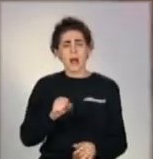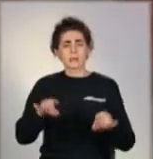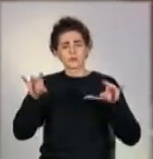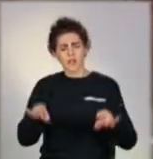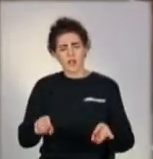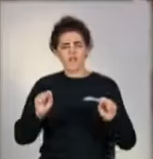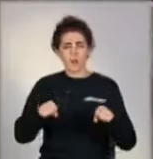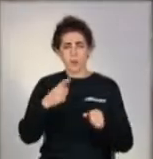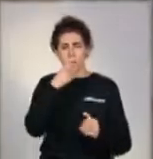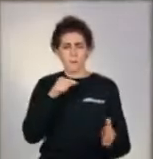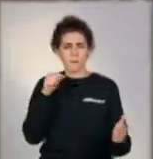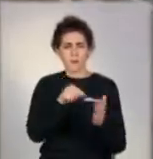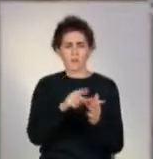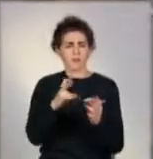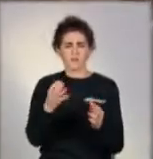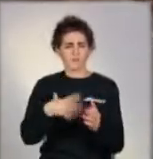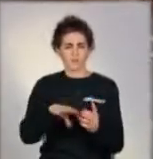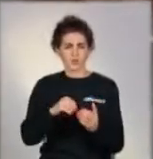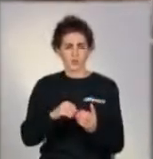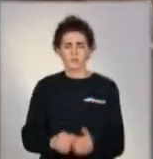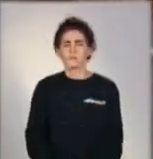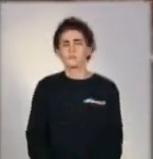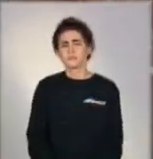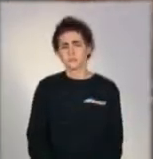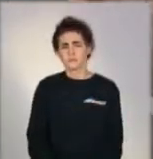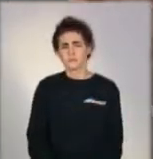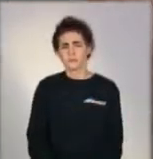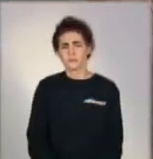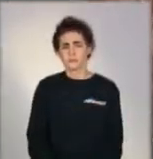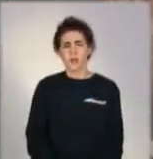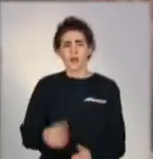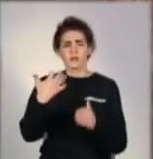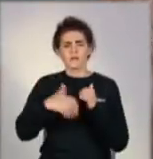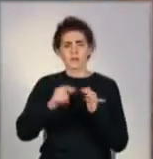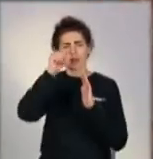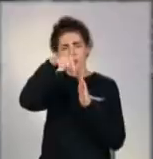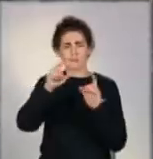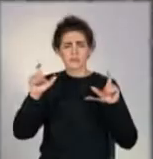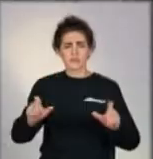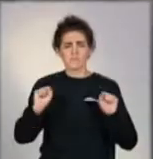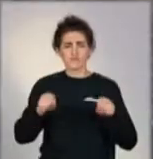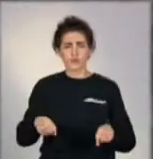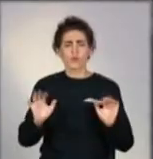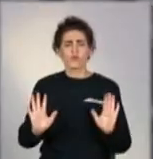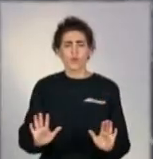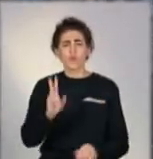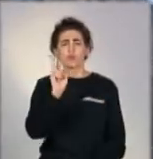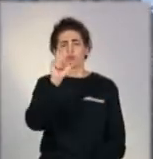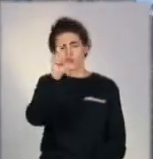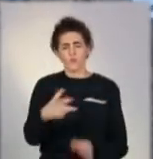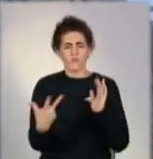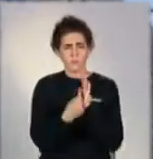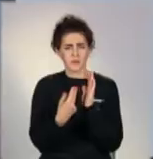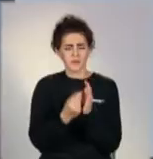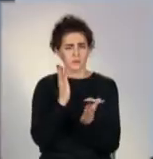можуть потрапити не всі. Всередині можуть сидіти тільки провакциновані люди. Востаннє була у кафе,